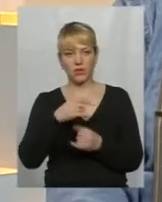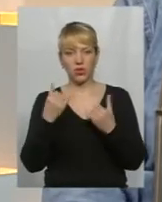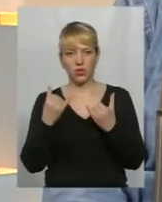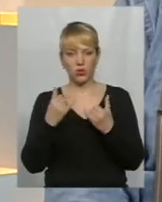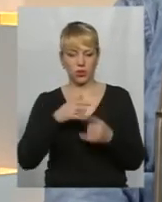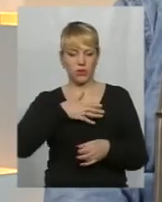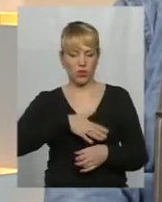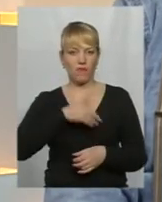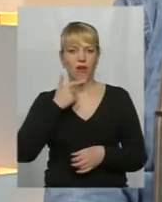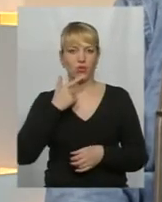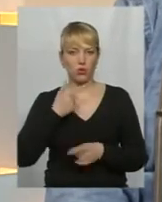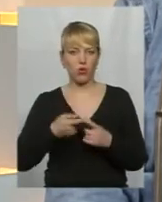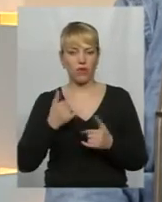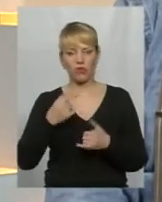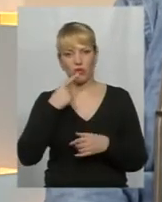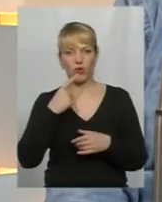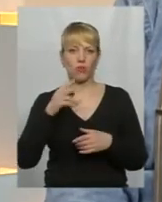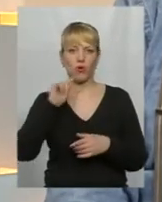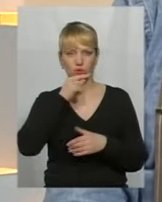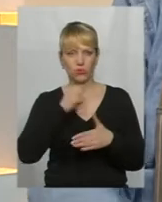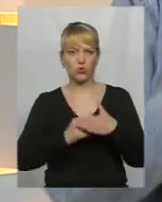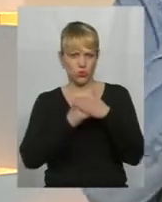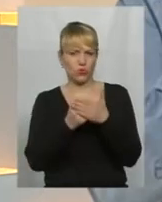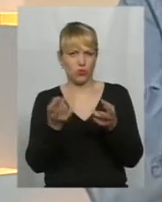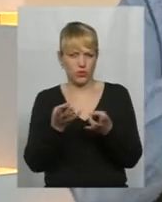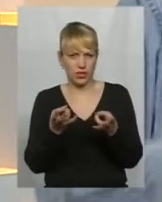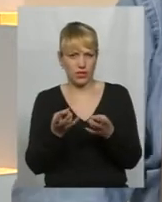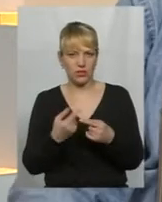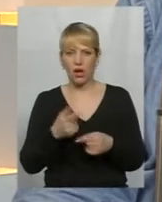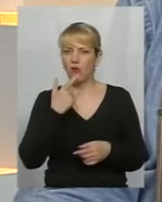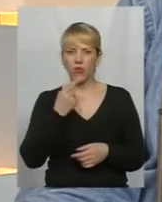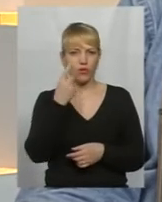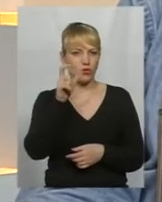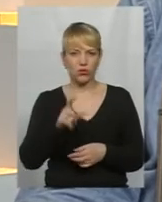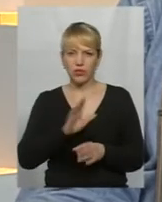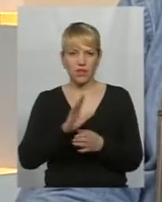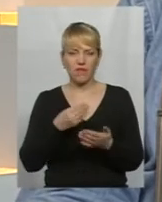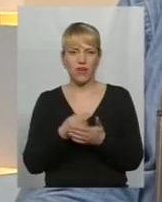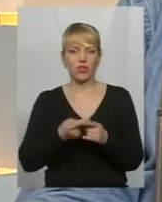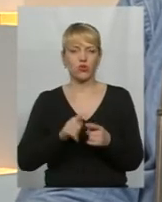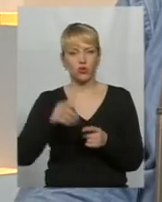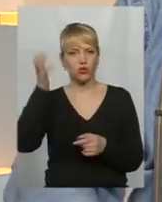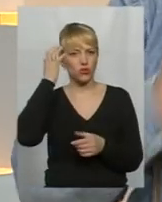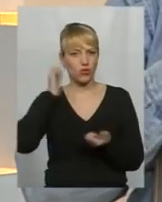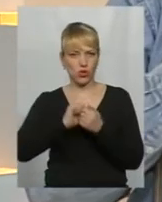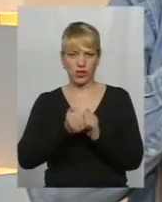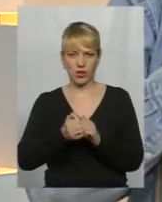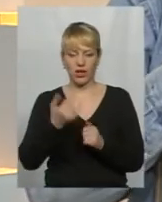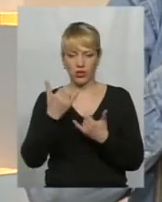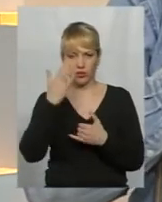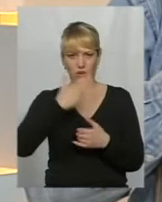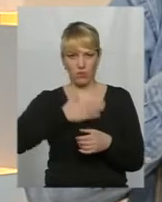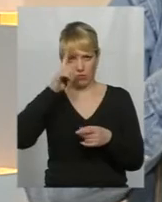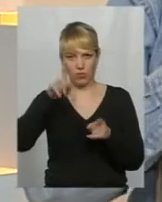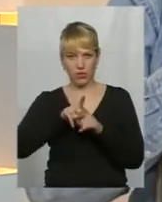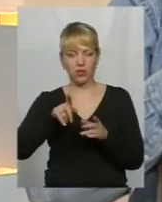проливають кров, тут мені говорять про економічну доцільність. То кров одної людини не варта того ешелону, того вугілля. Сьогодні мій побратим там